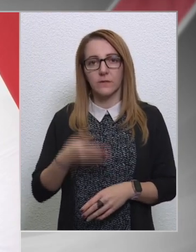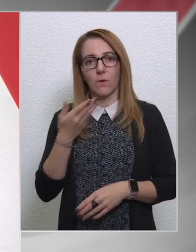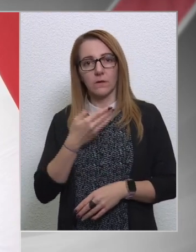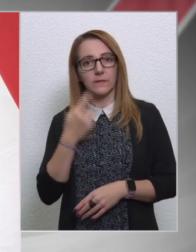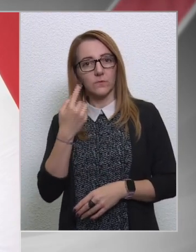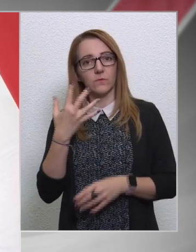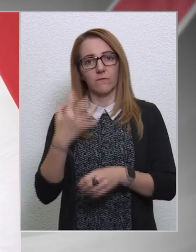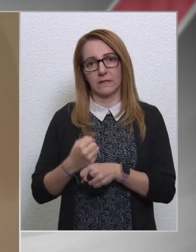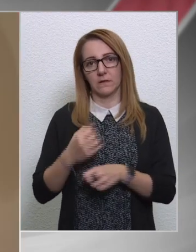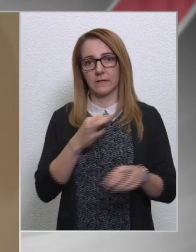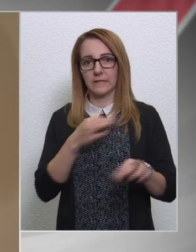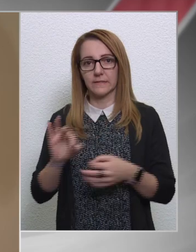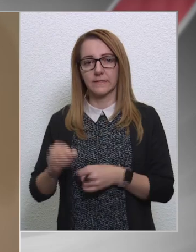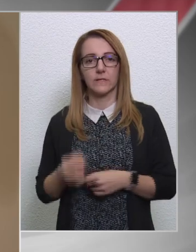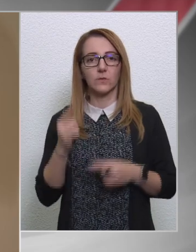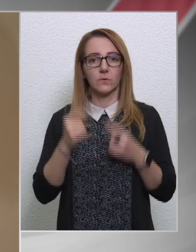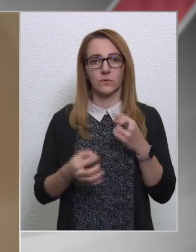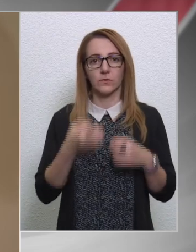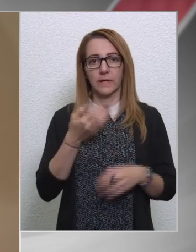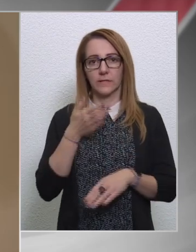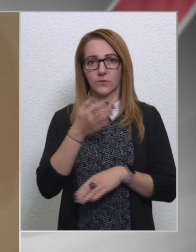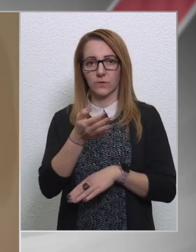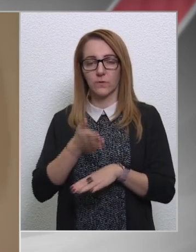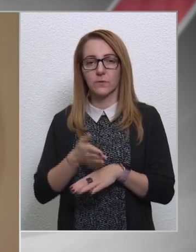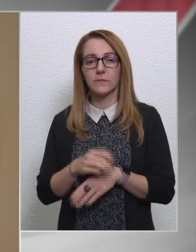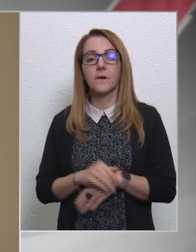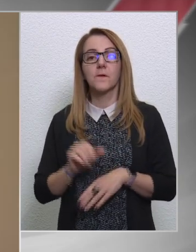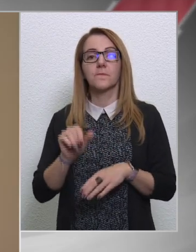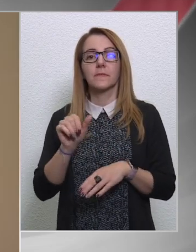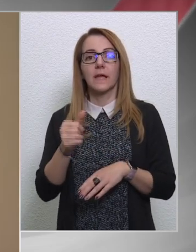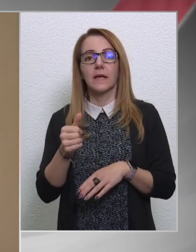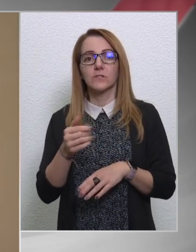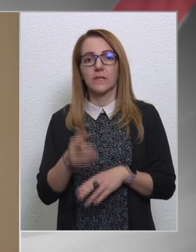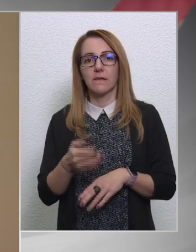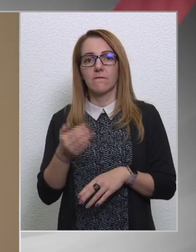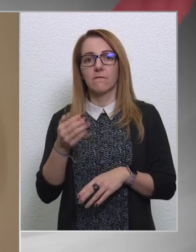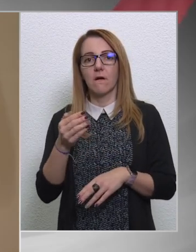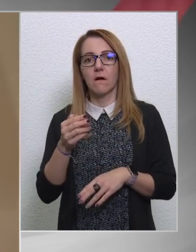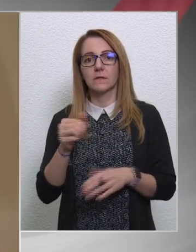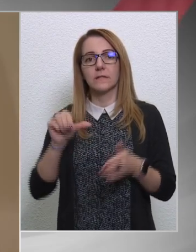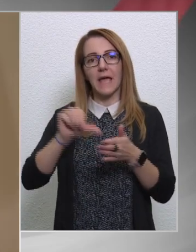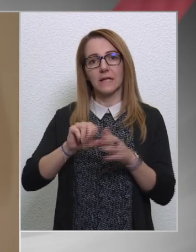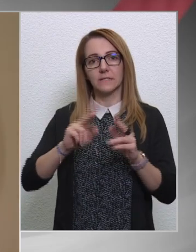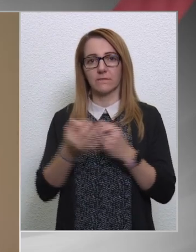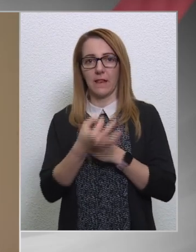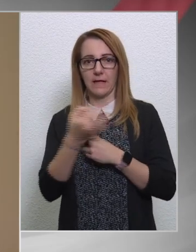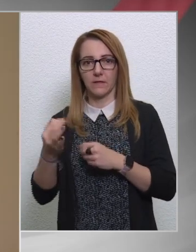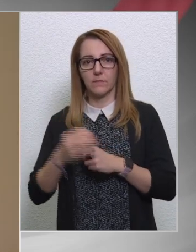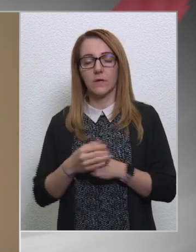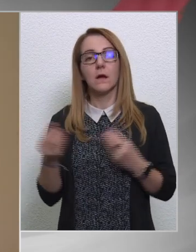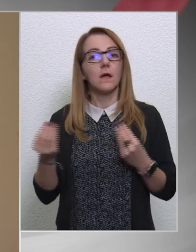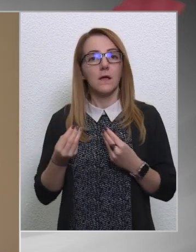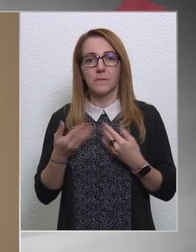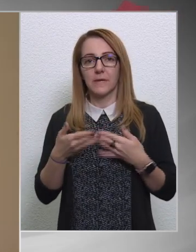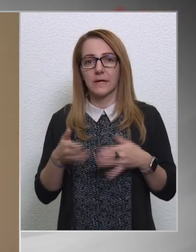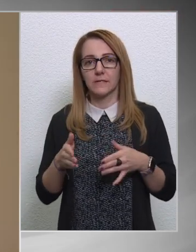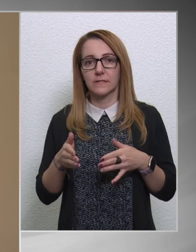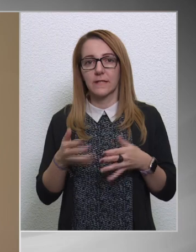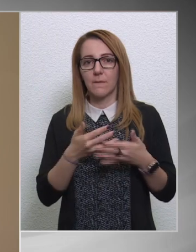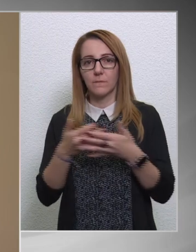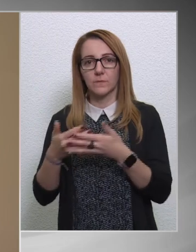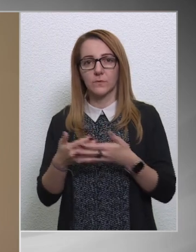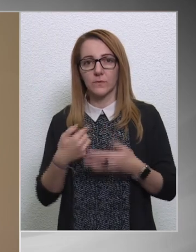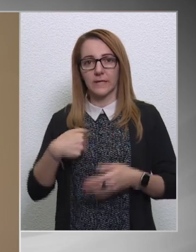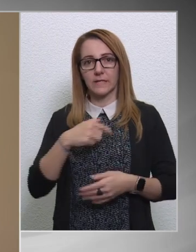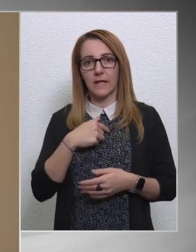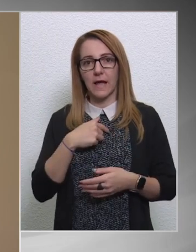fenntarthatóak. Utolsó kérdés önhöz, elsőjén van az EC világnapja. Miért nem szűrik nálunk a